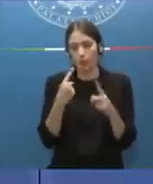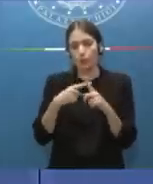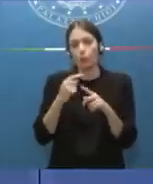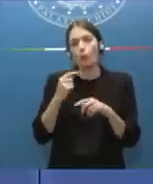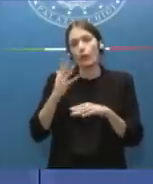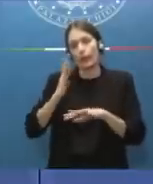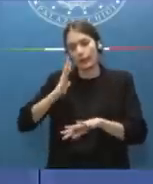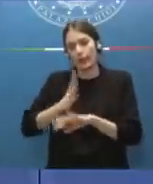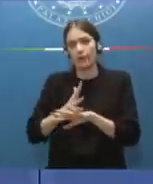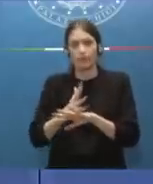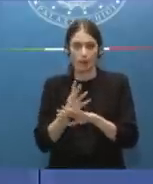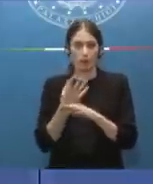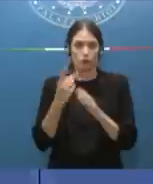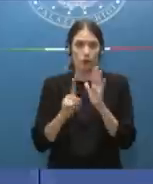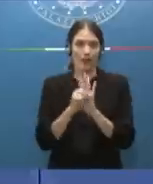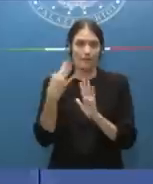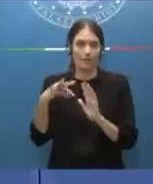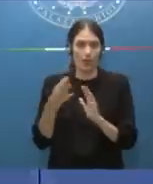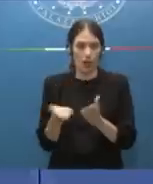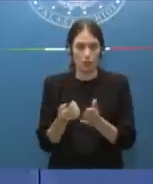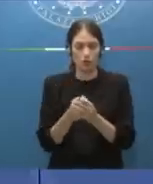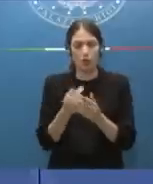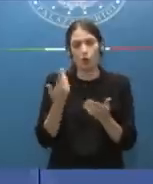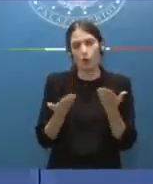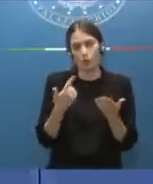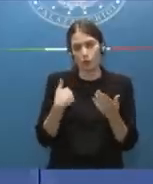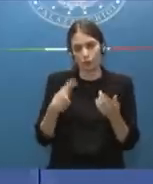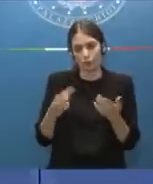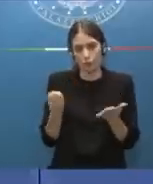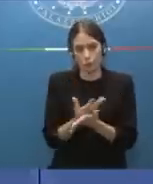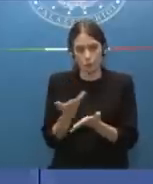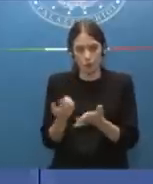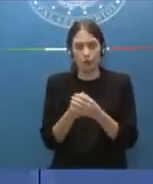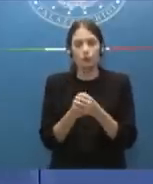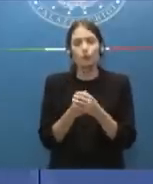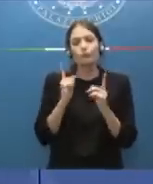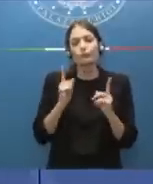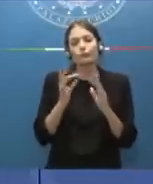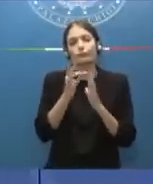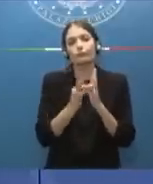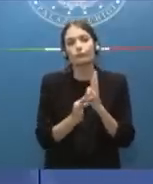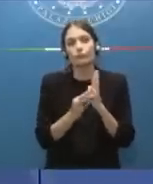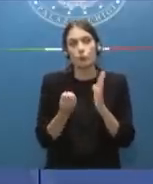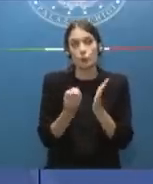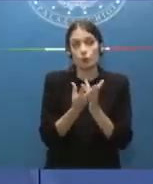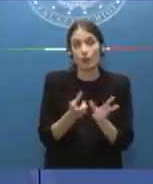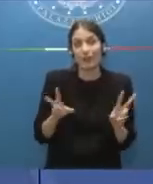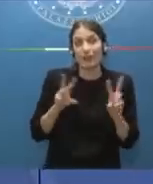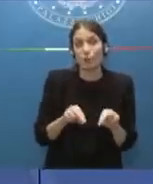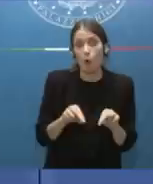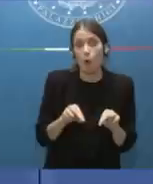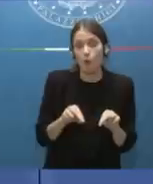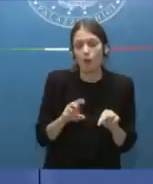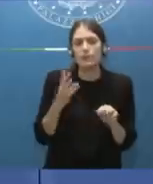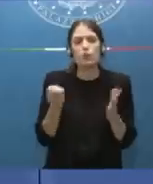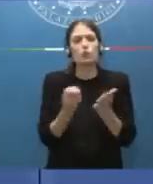rispetto a quello che abbiamo visto in passato. Poi vedremo nell'applicazione della norma se accadrà ancora e se dovesse